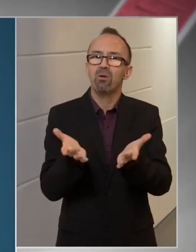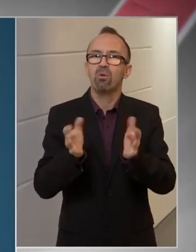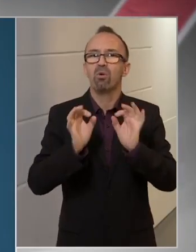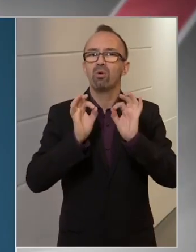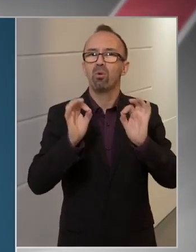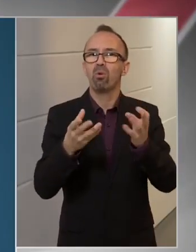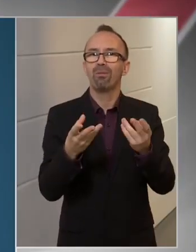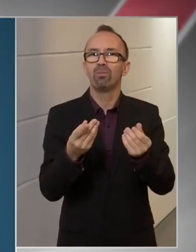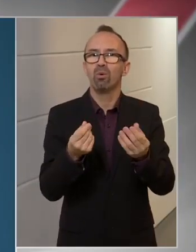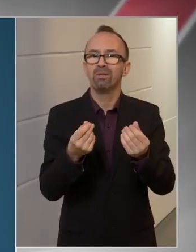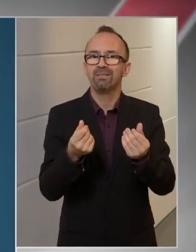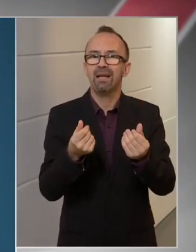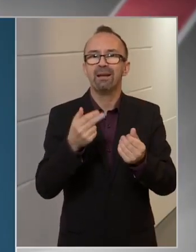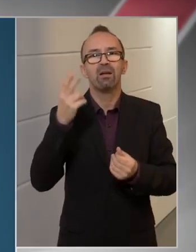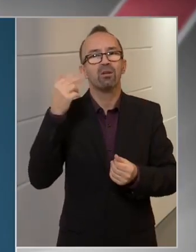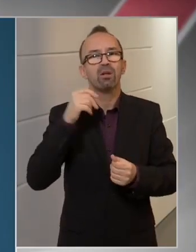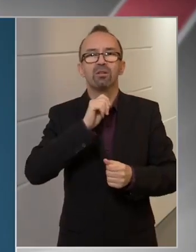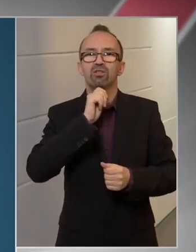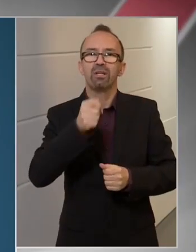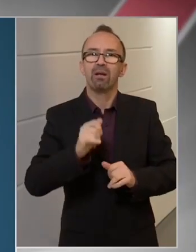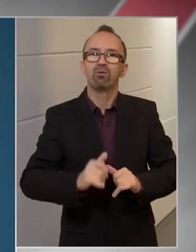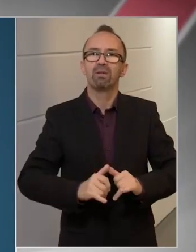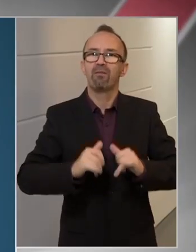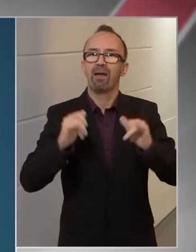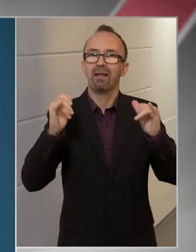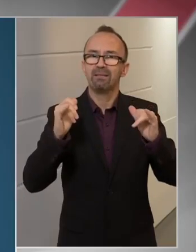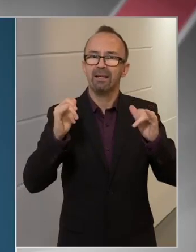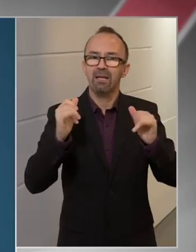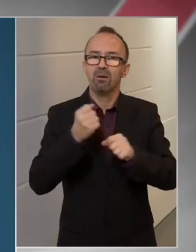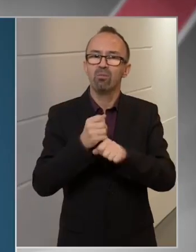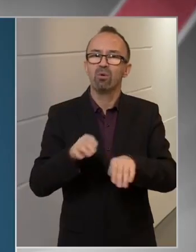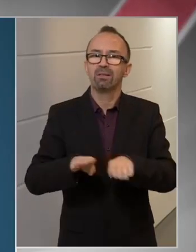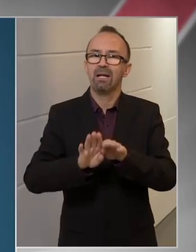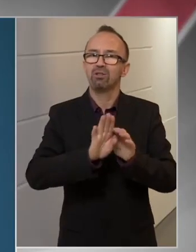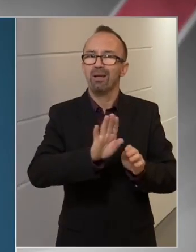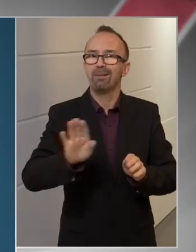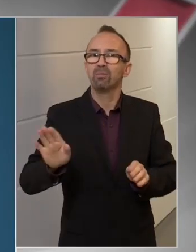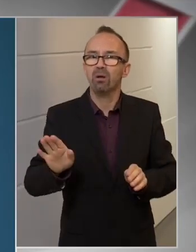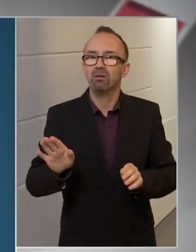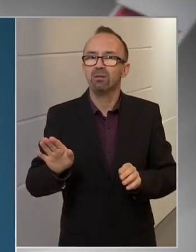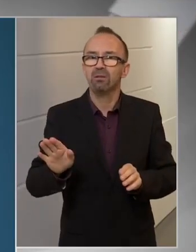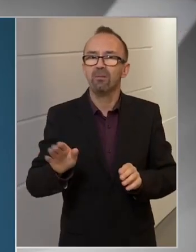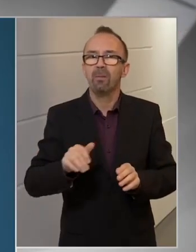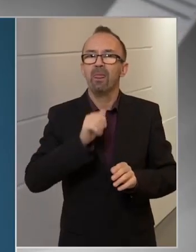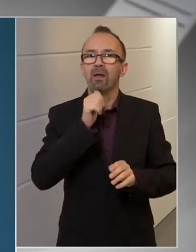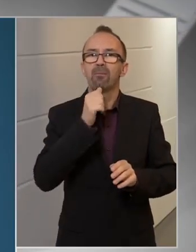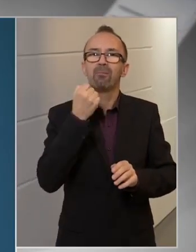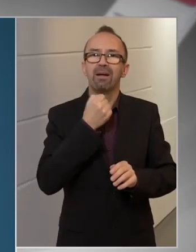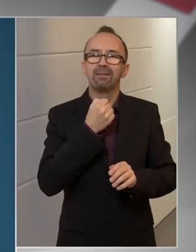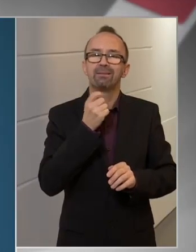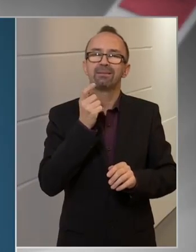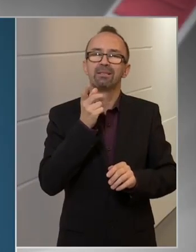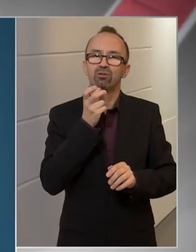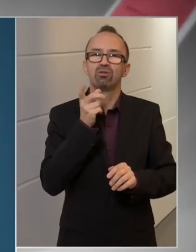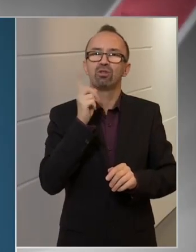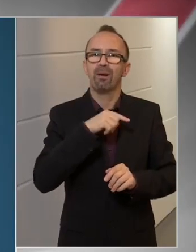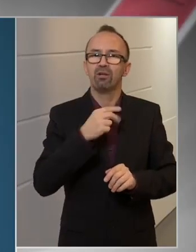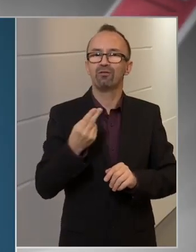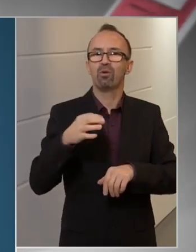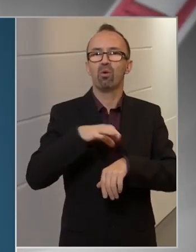helyes, jó módszertant sikerült kifejleszteni kollégáimnak, Pándics Tamás főorvos úr